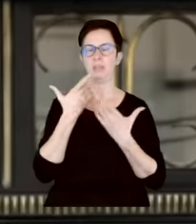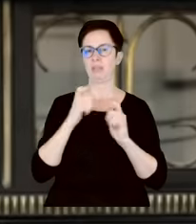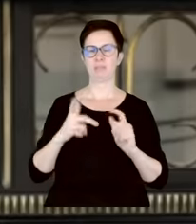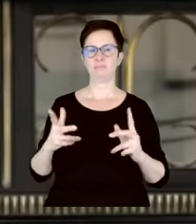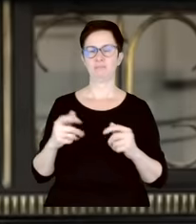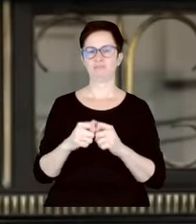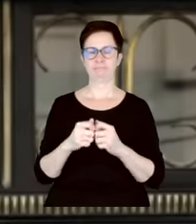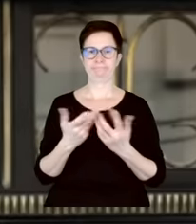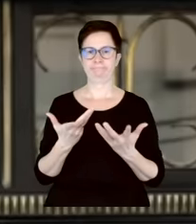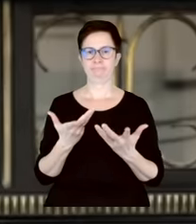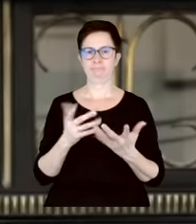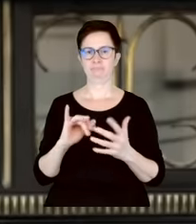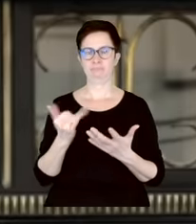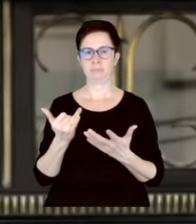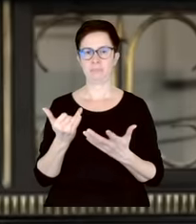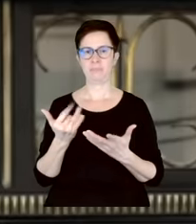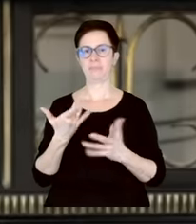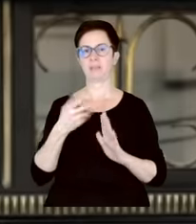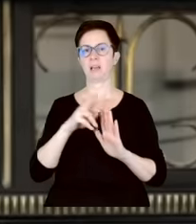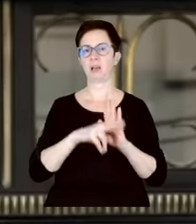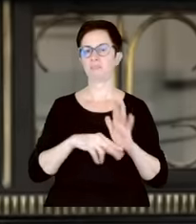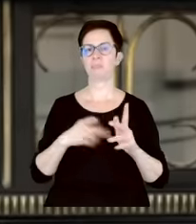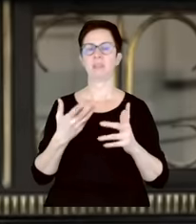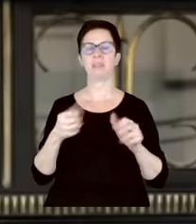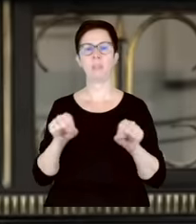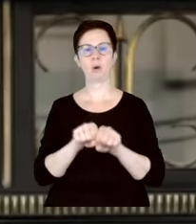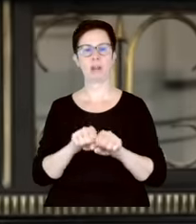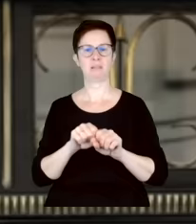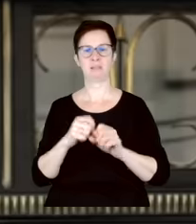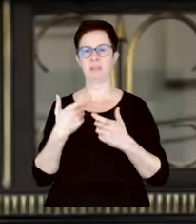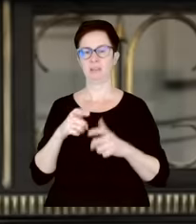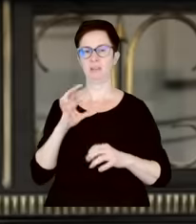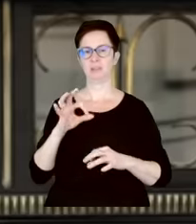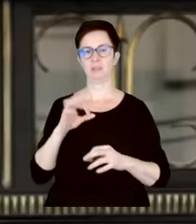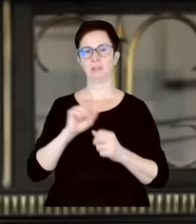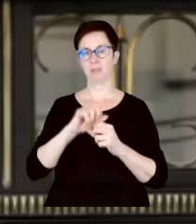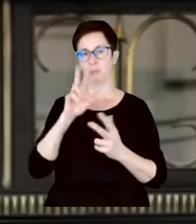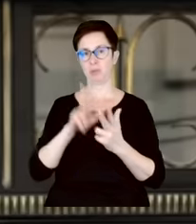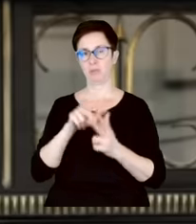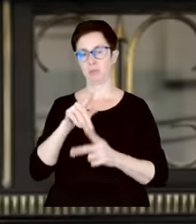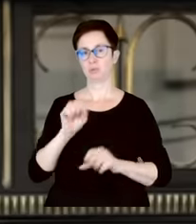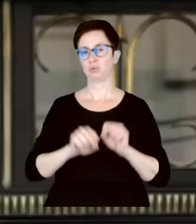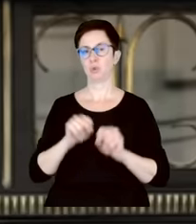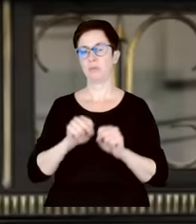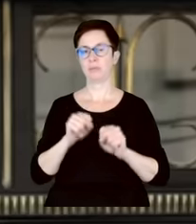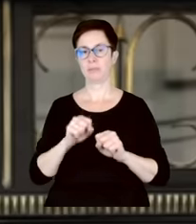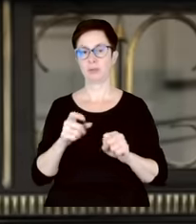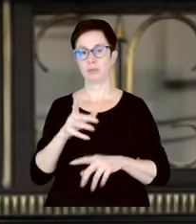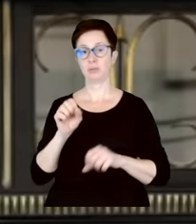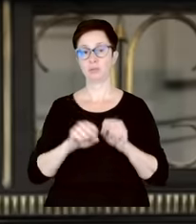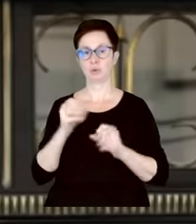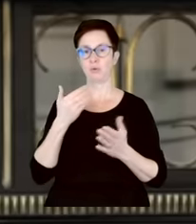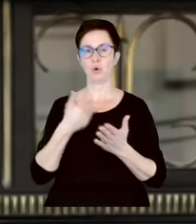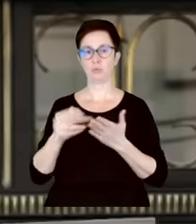jakimiś, pokolwiek regułami demokratycznymi. To jest dzisiaj potwierdzone przez sąd. Sądy odmówiły, zresztą